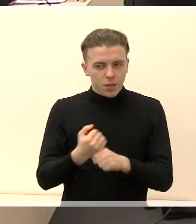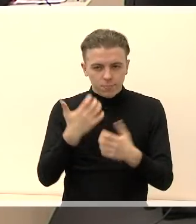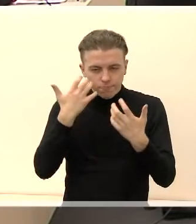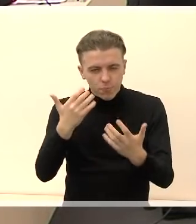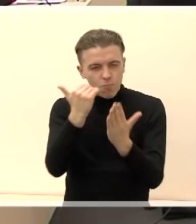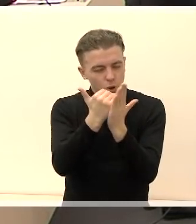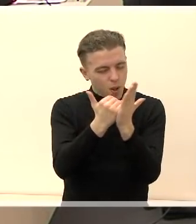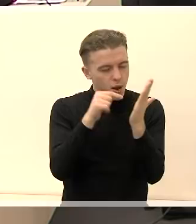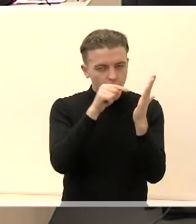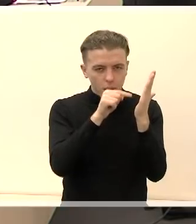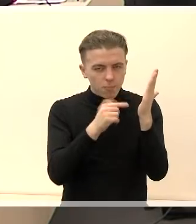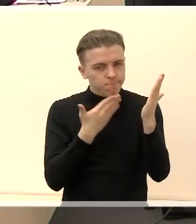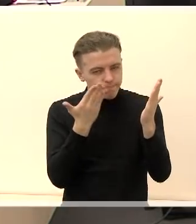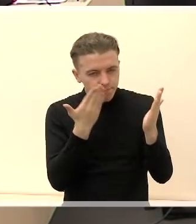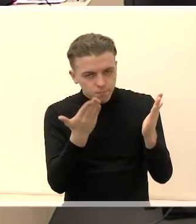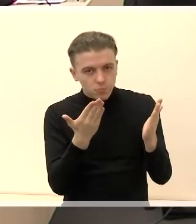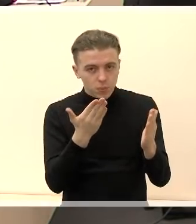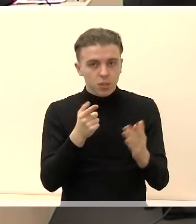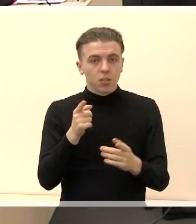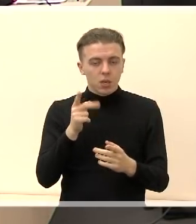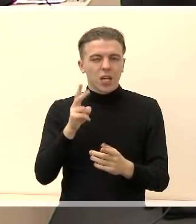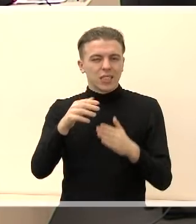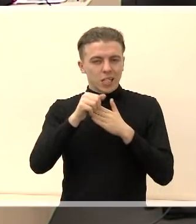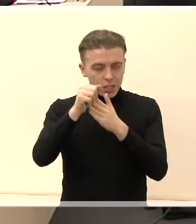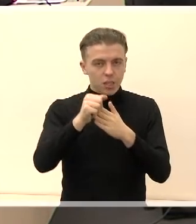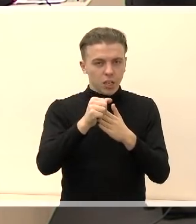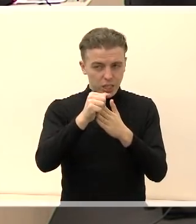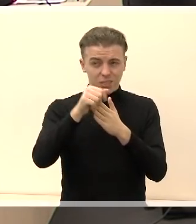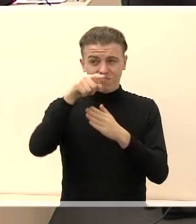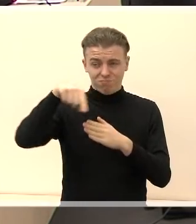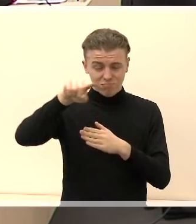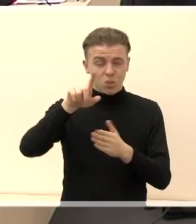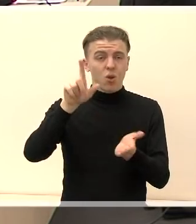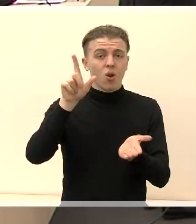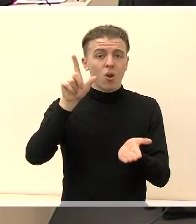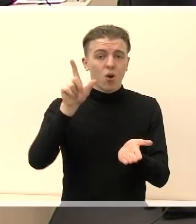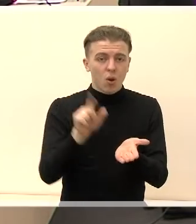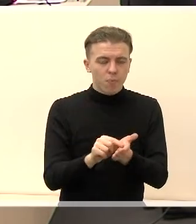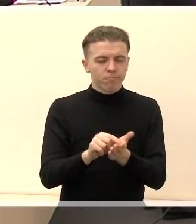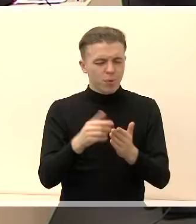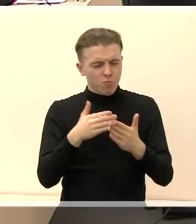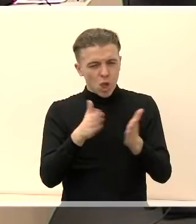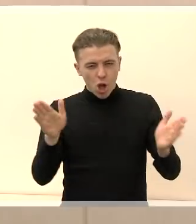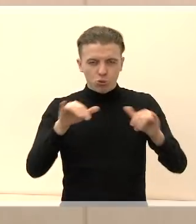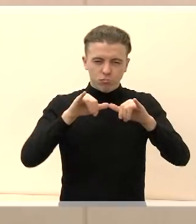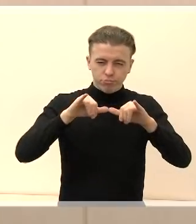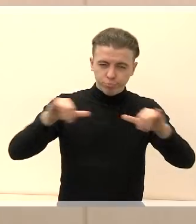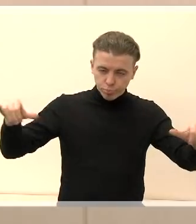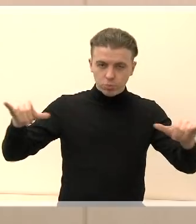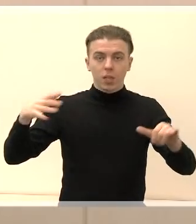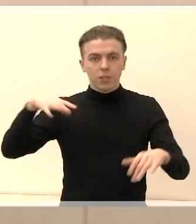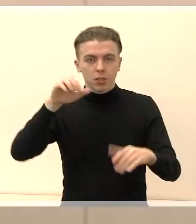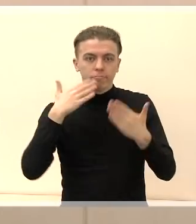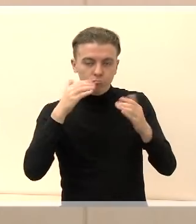programas, kandidatams, lyderiams jų linkiu jas, kuo plačiau paskleisti ir